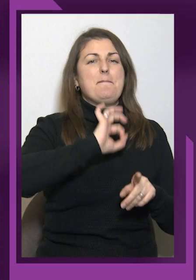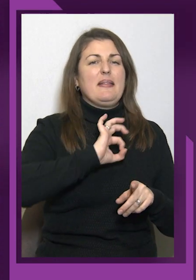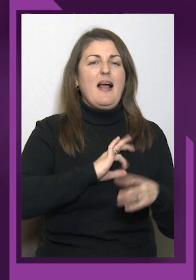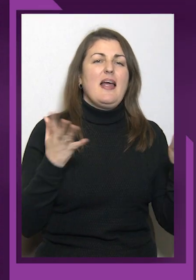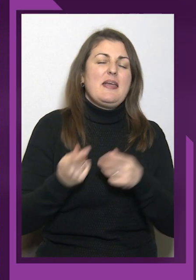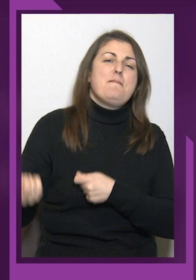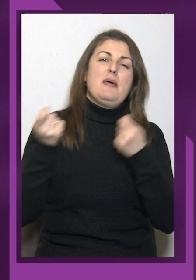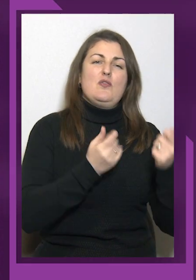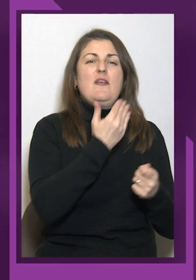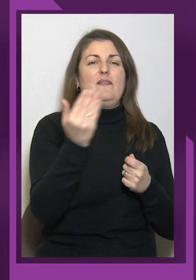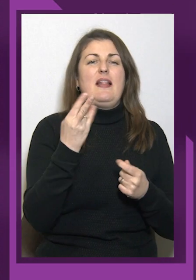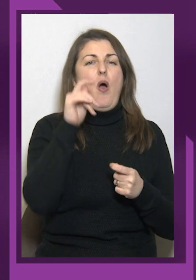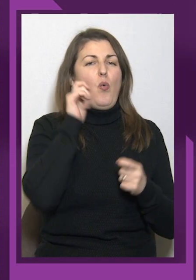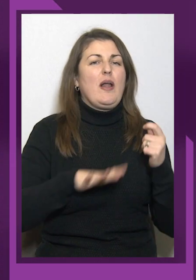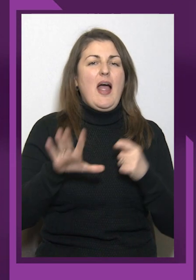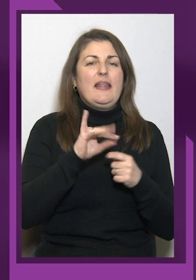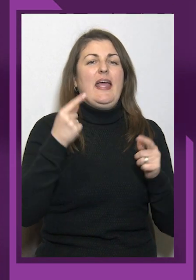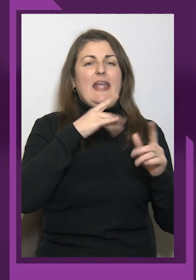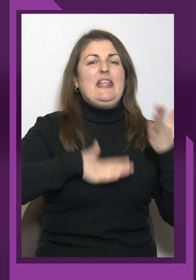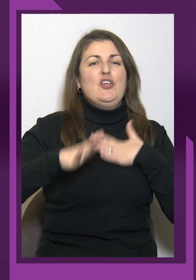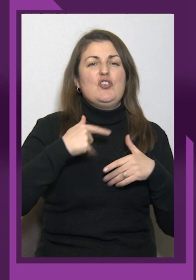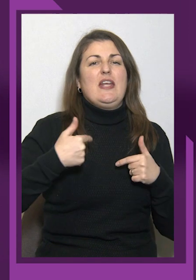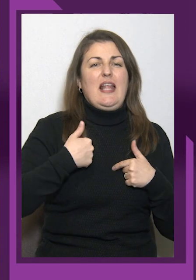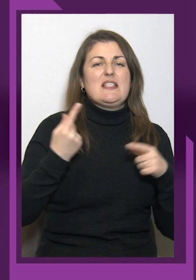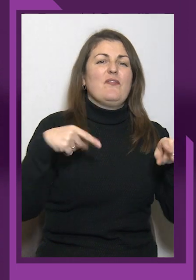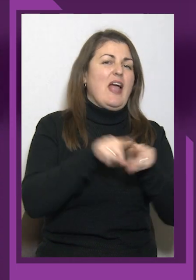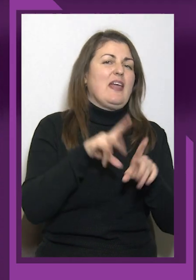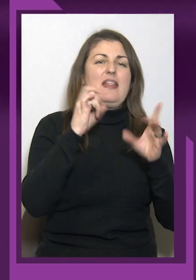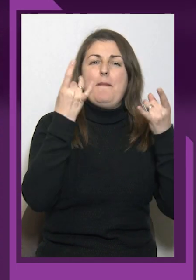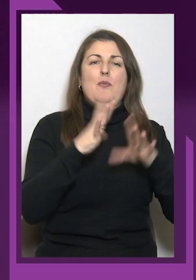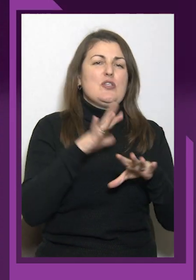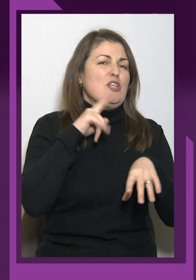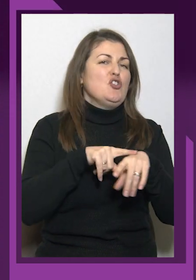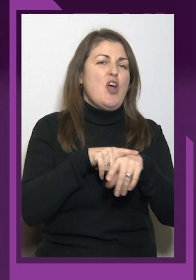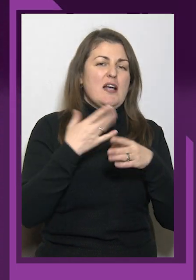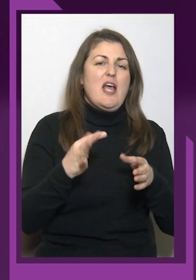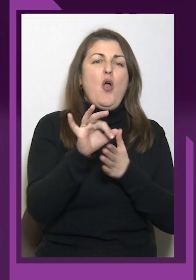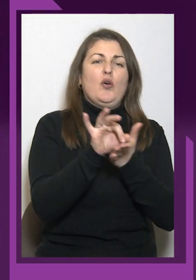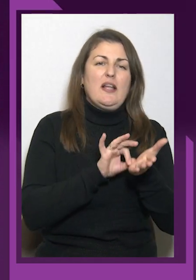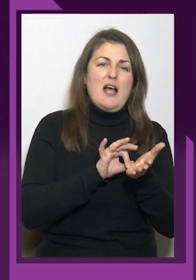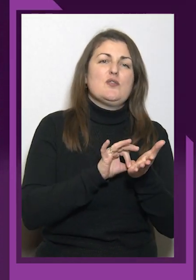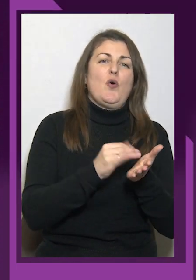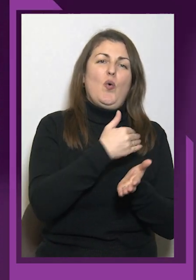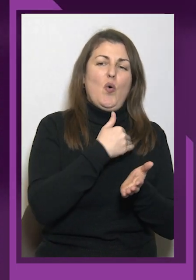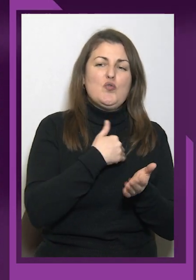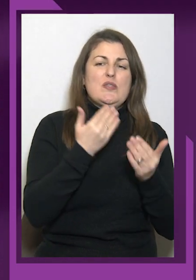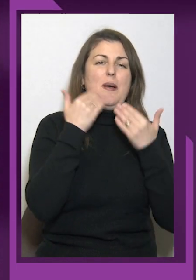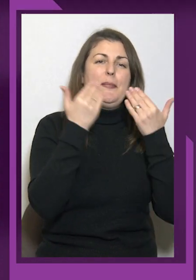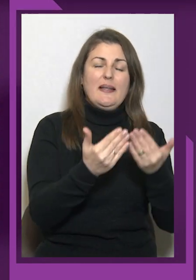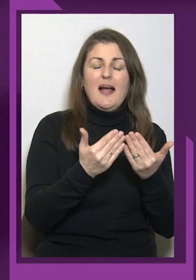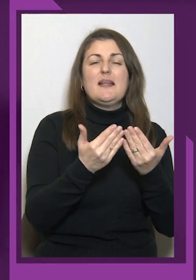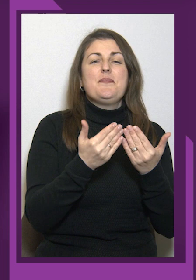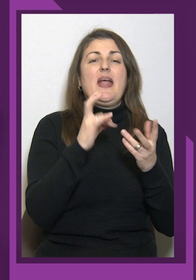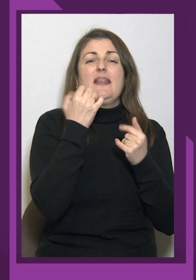такий непростий час. І одразу хочу запитати все ж, наскільки часто доводилося,